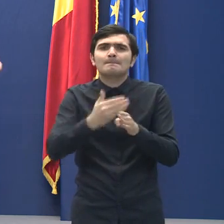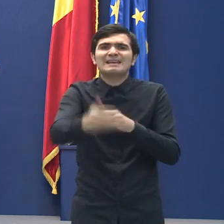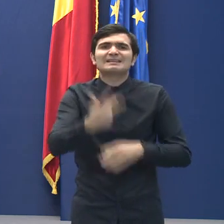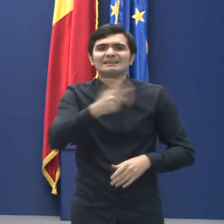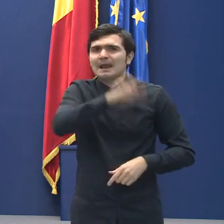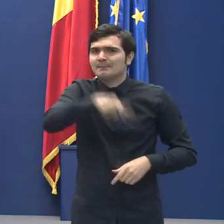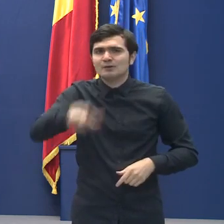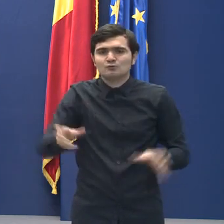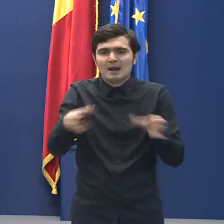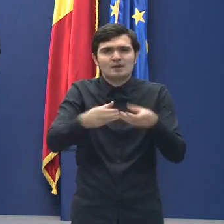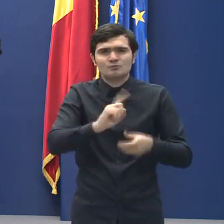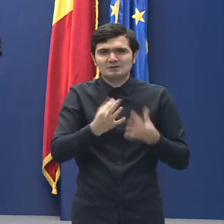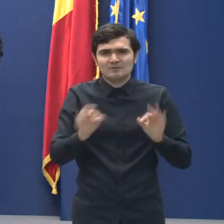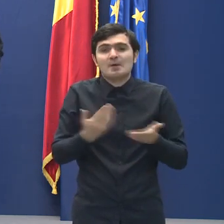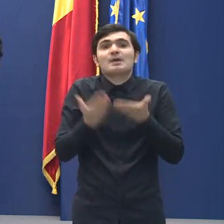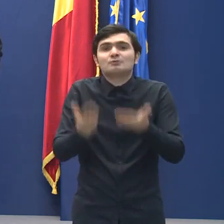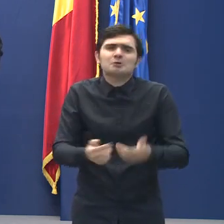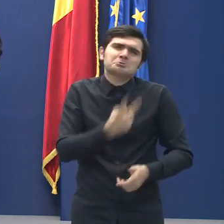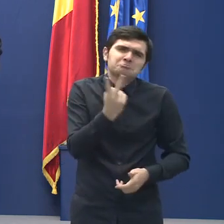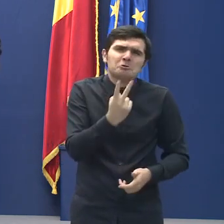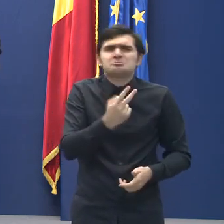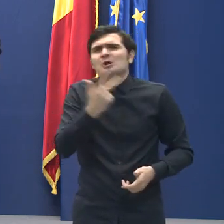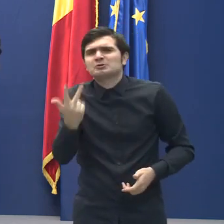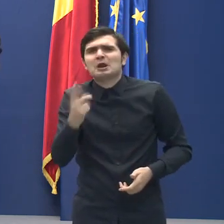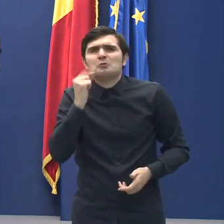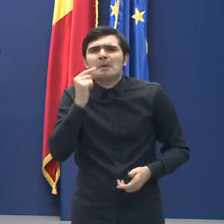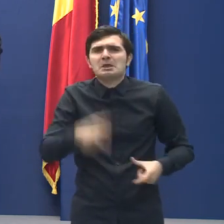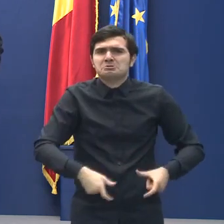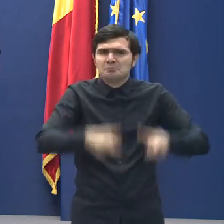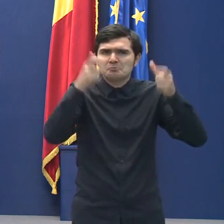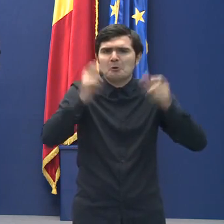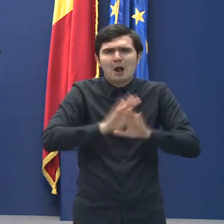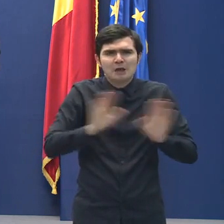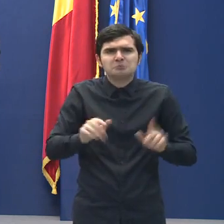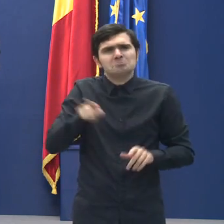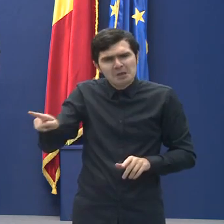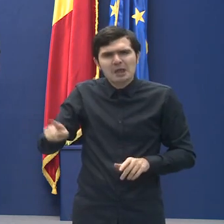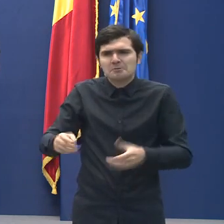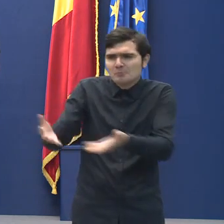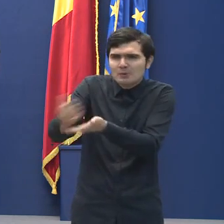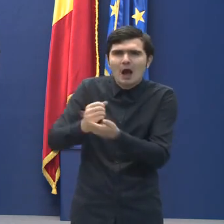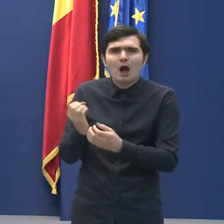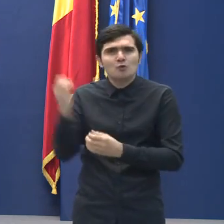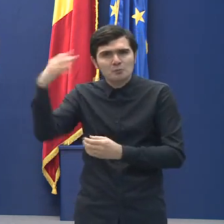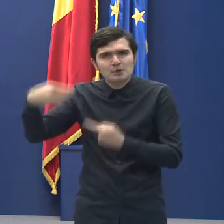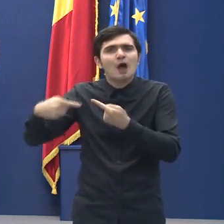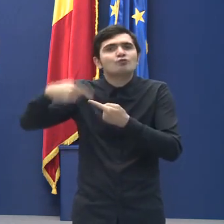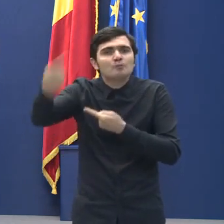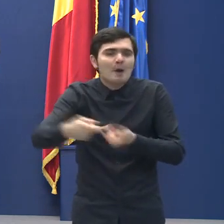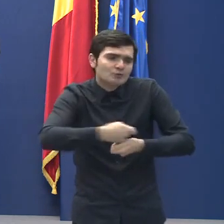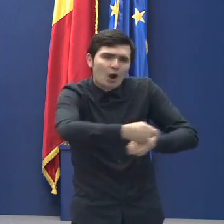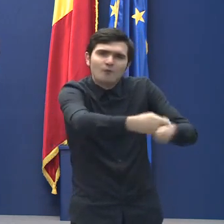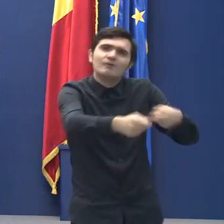În acest sens, doi sau trei locatari dintr-o scară de bloc pot oferi Sfânta Lumină primită de la voluntari tuturor